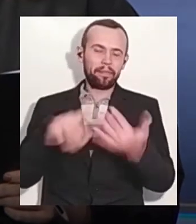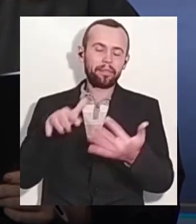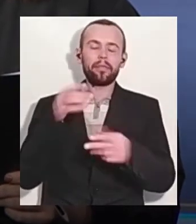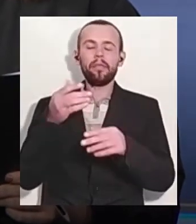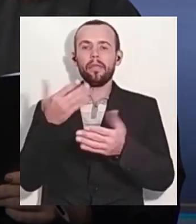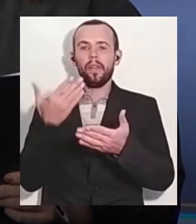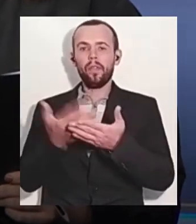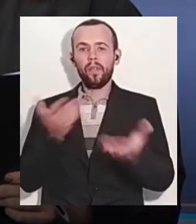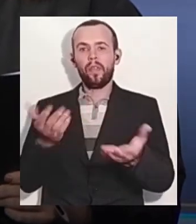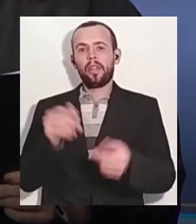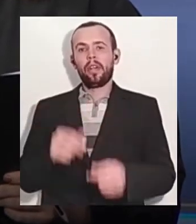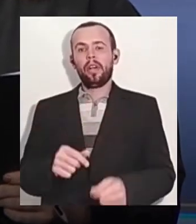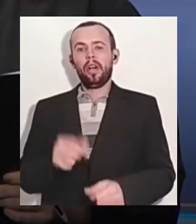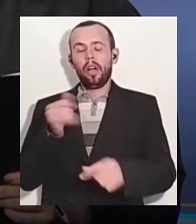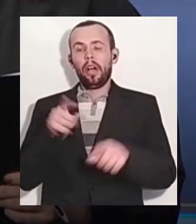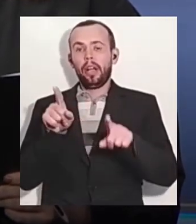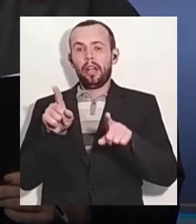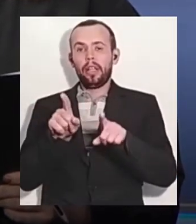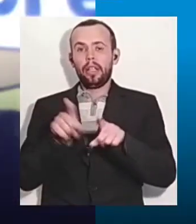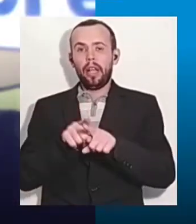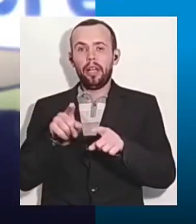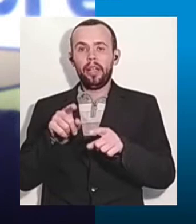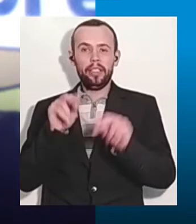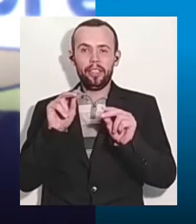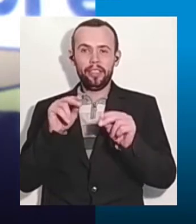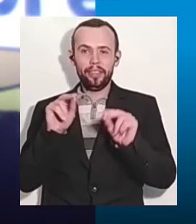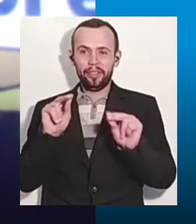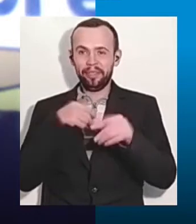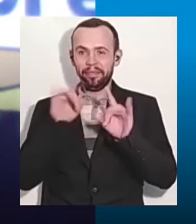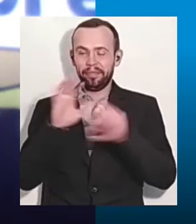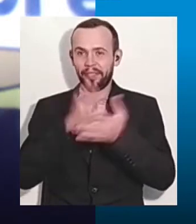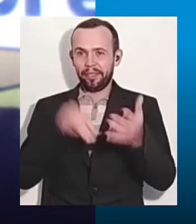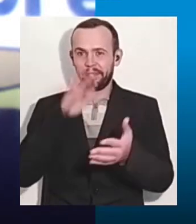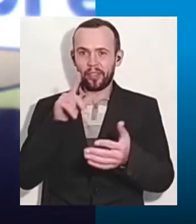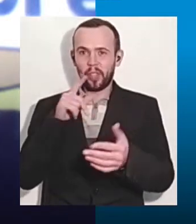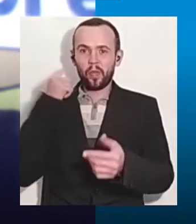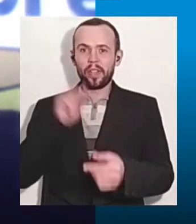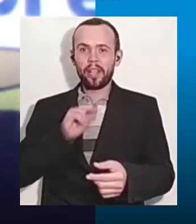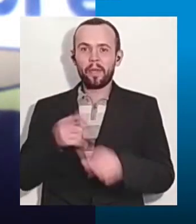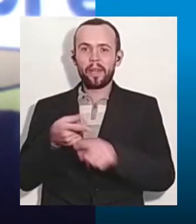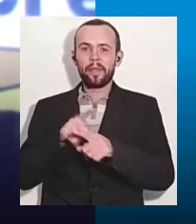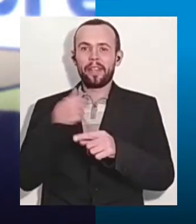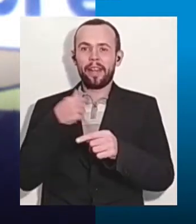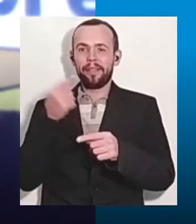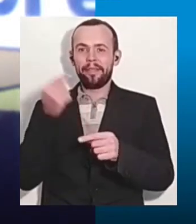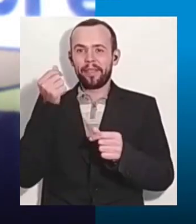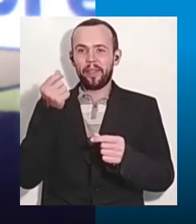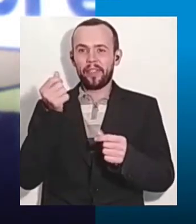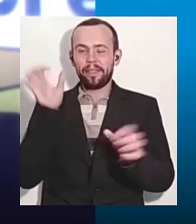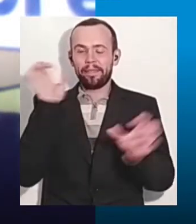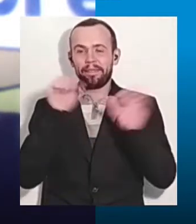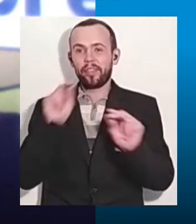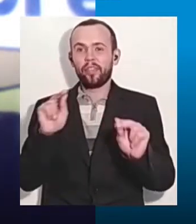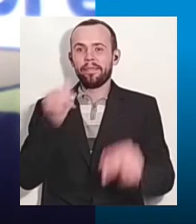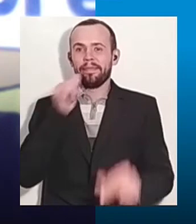вони знаходяться в Одеському СІЗО, звісно, що те керівництво буде допомагати, значить, пресувати,